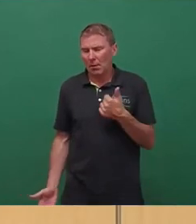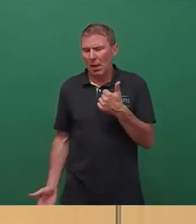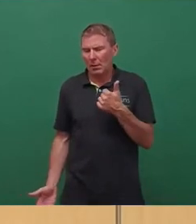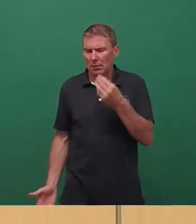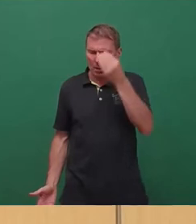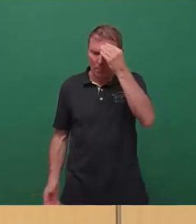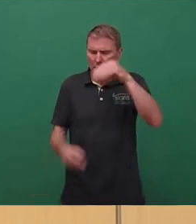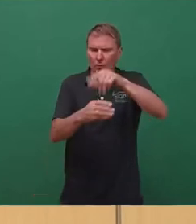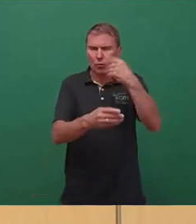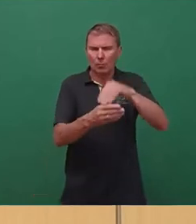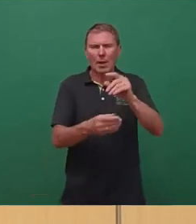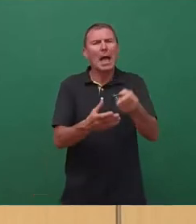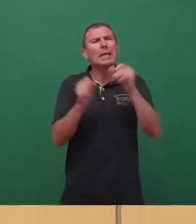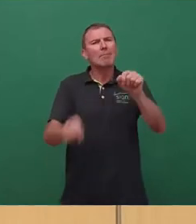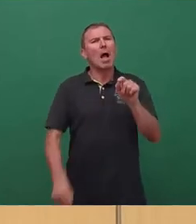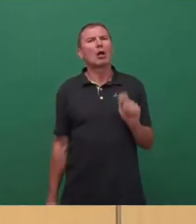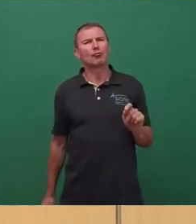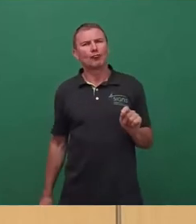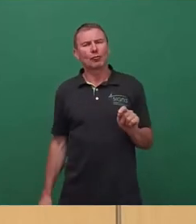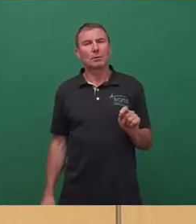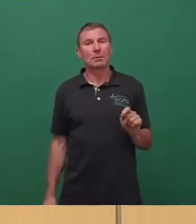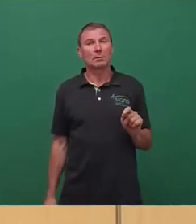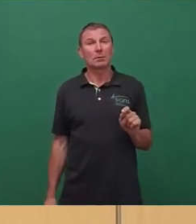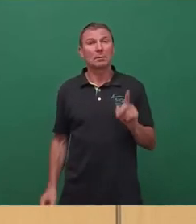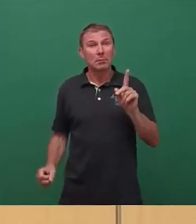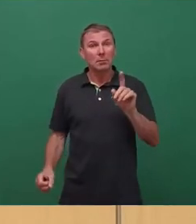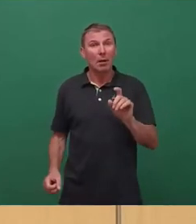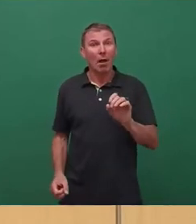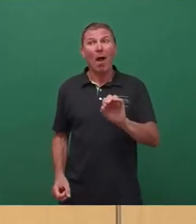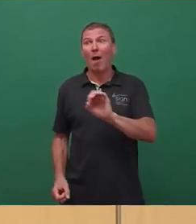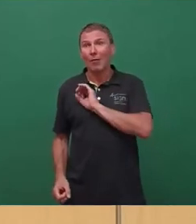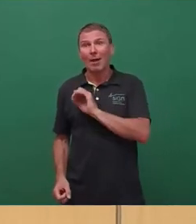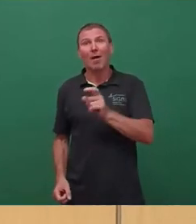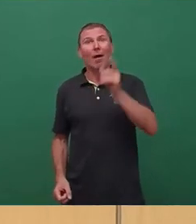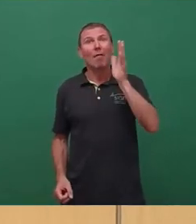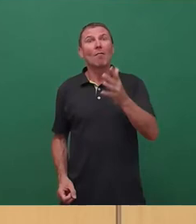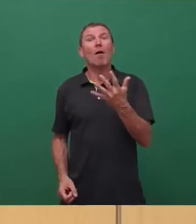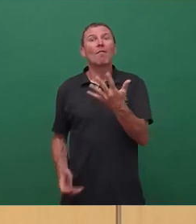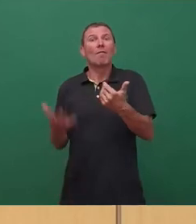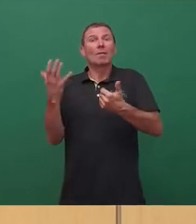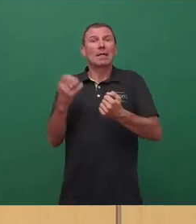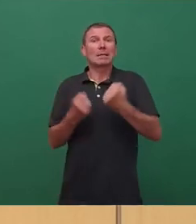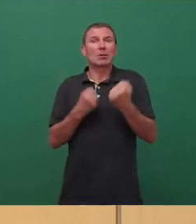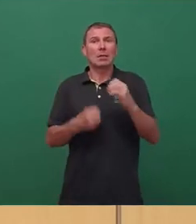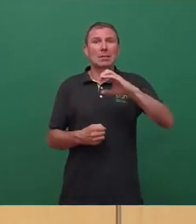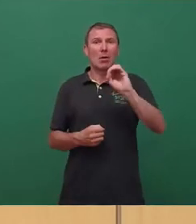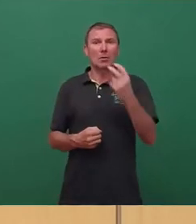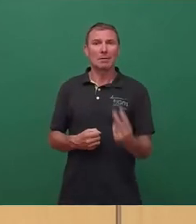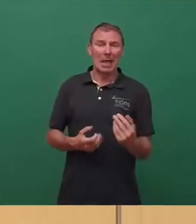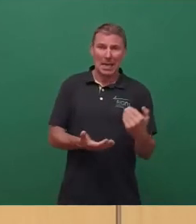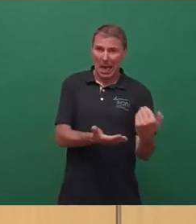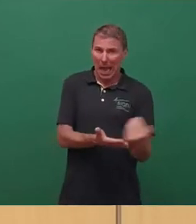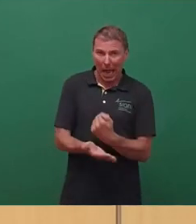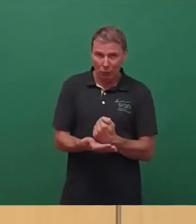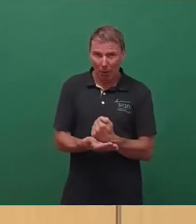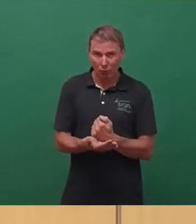Dieser Klimaschutz, der den sagenhaften Effekt haben soll, 565 Tonnen CO2 einzusparen, der